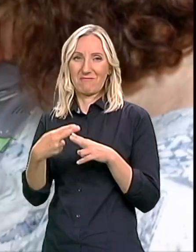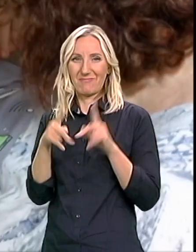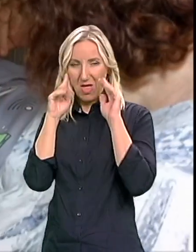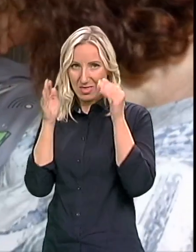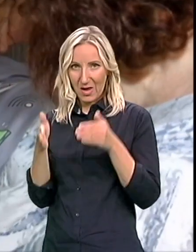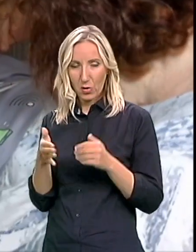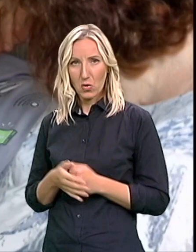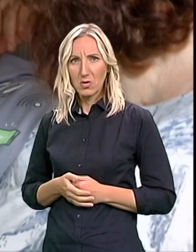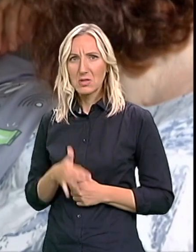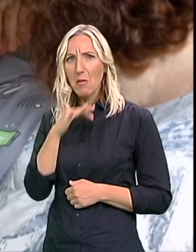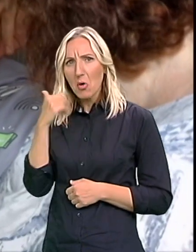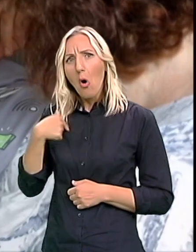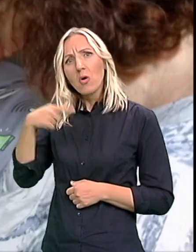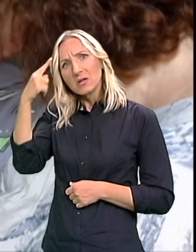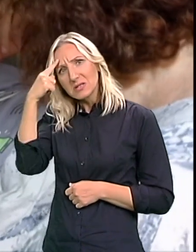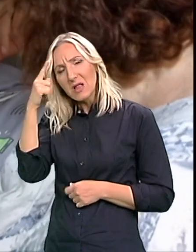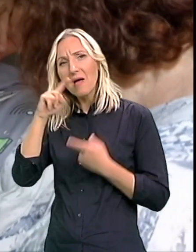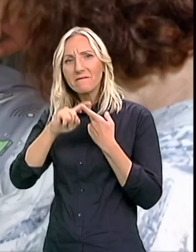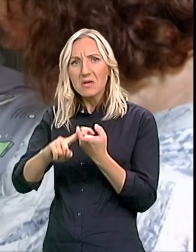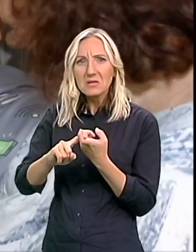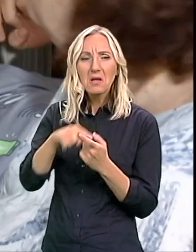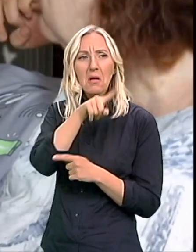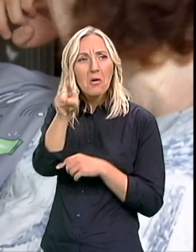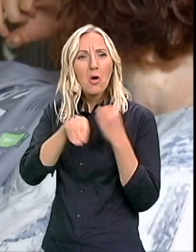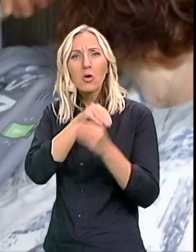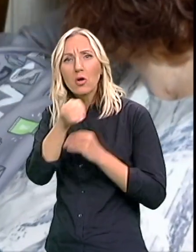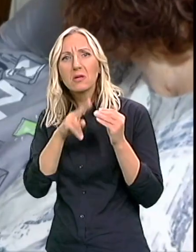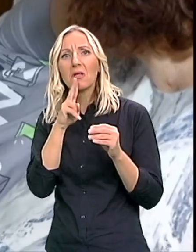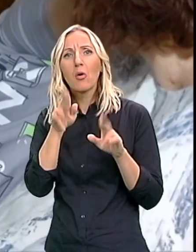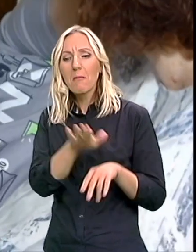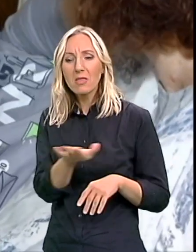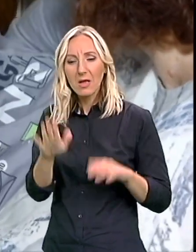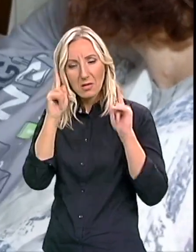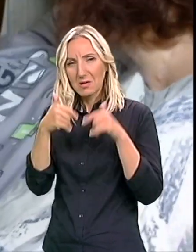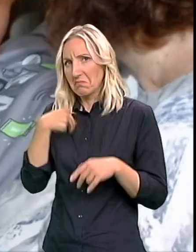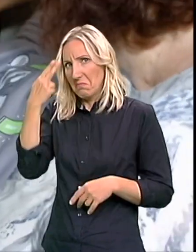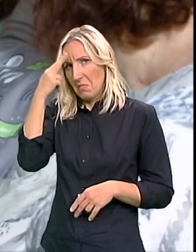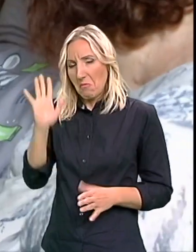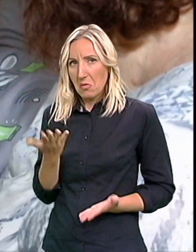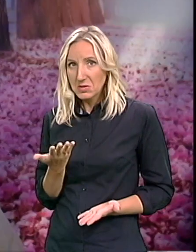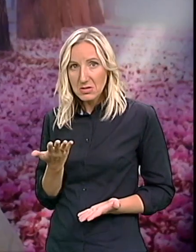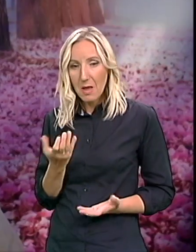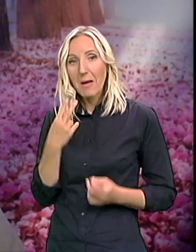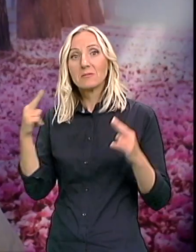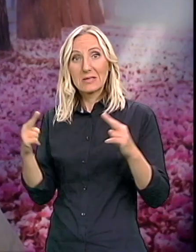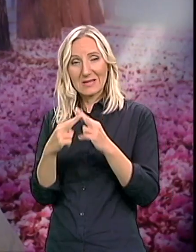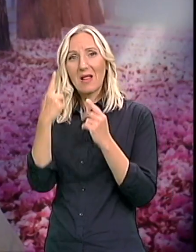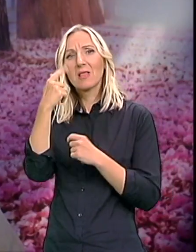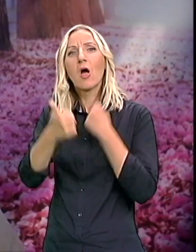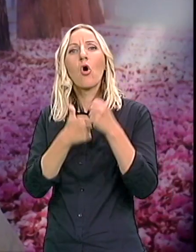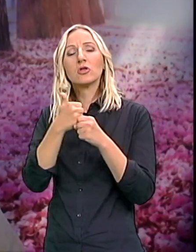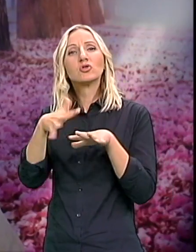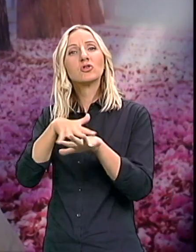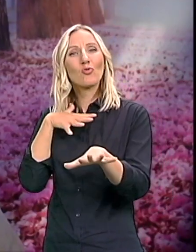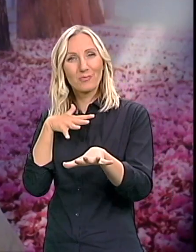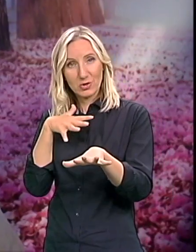znala O roditeljima Nisam ih poznavala I tako dalje Međutim kad smo se sreli Na jednoj godišnjoj skupštini